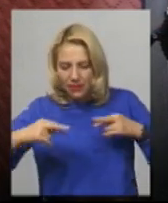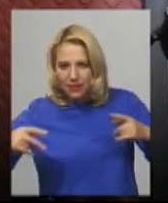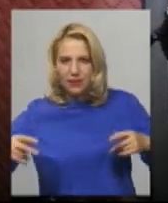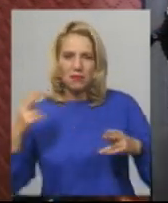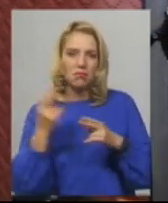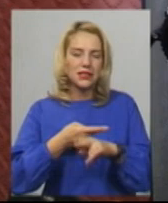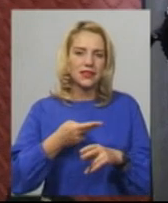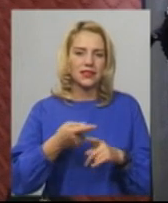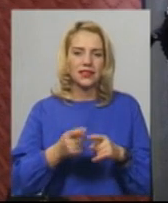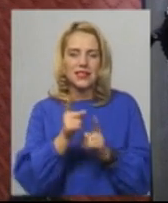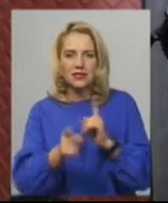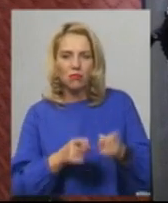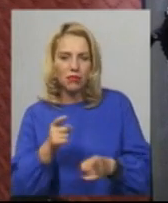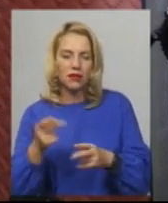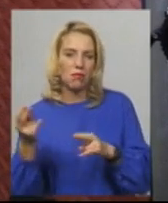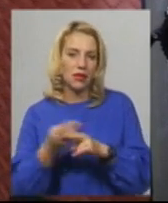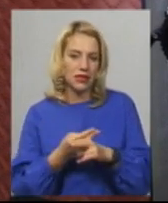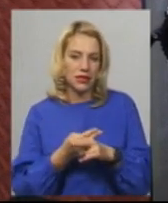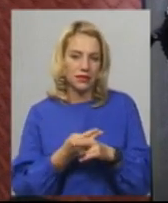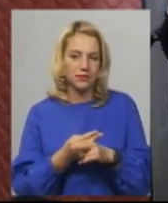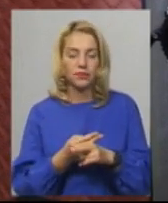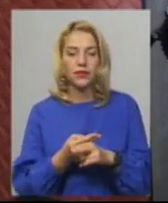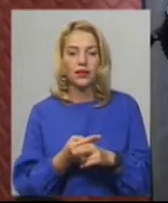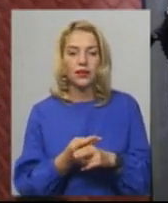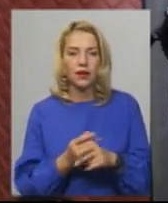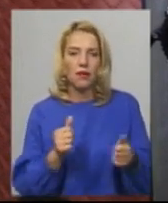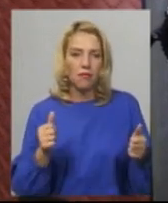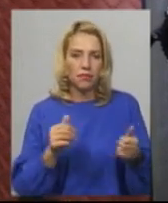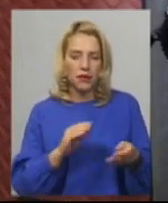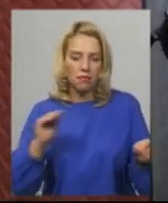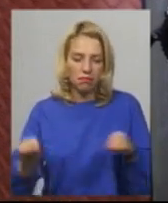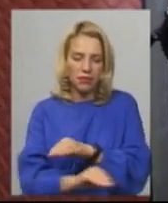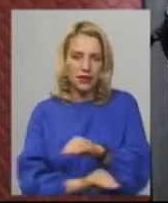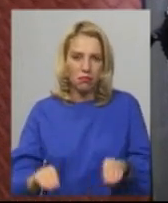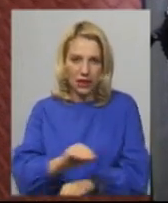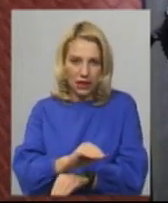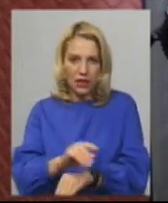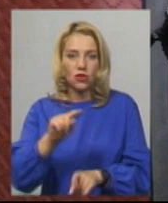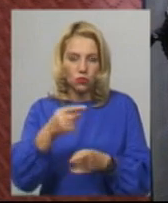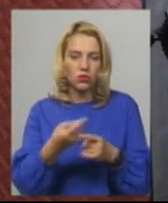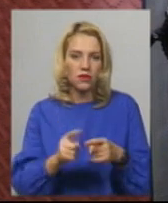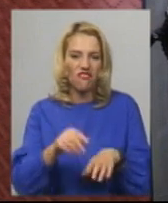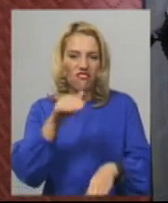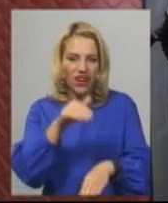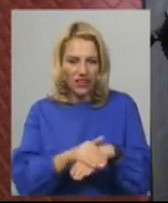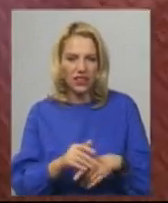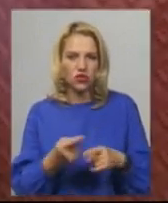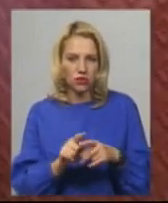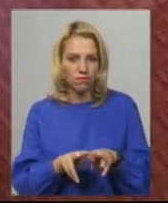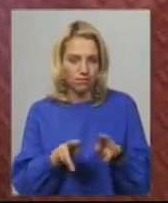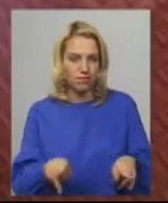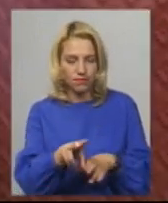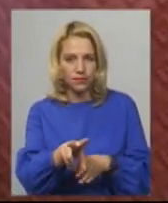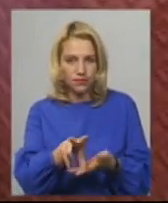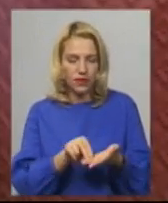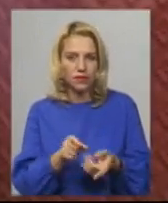без підміни понять ми її зробили. Тому вона є фактично в документальній манері. Там